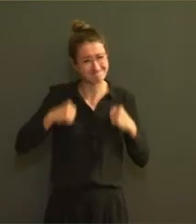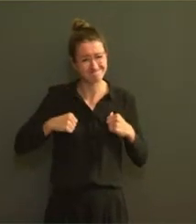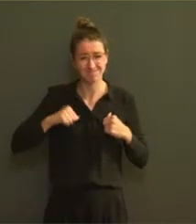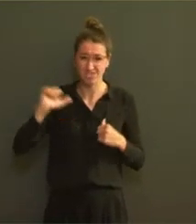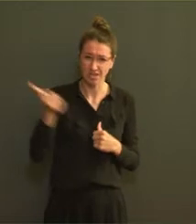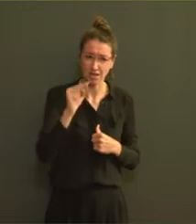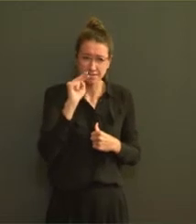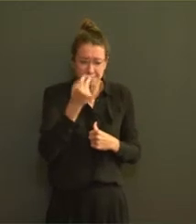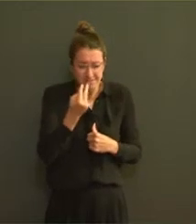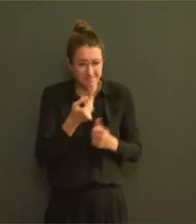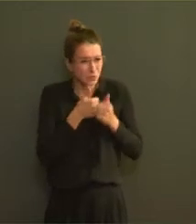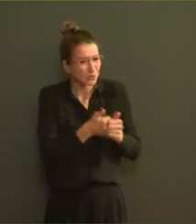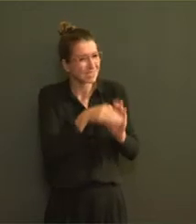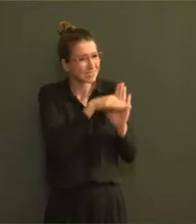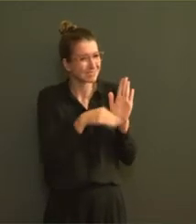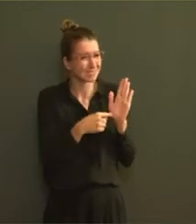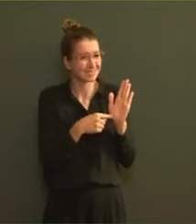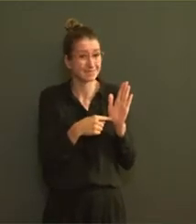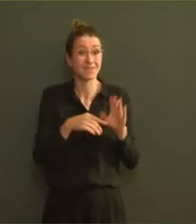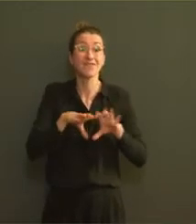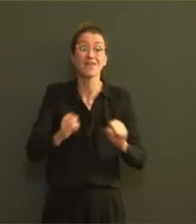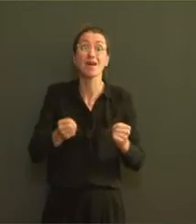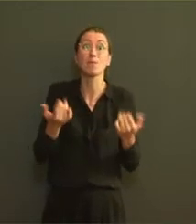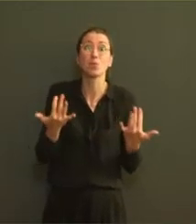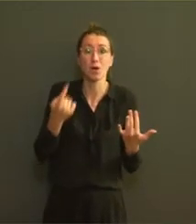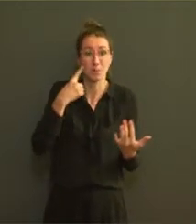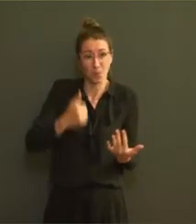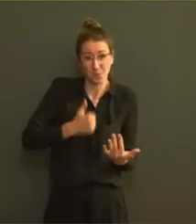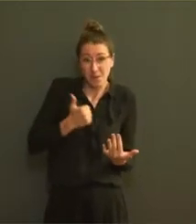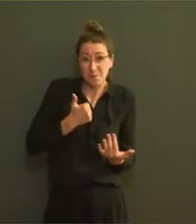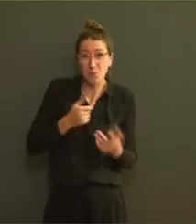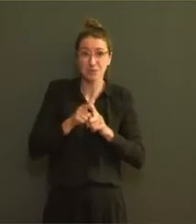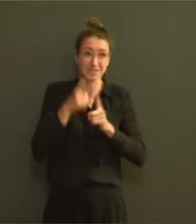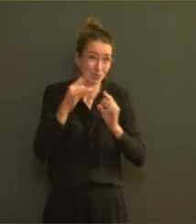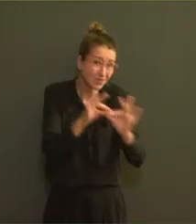que ce soit pour nous-mêmes, pour notre famille, pour nos autres proches, pour la société de manière générale.